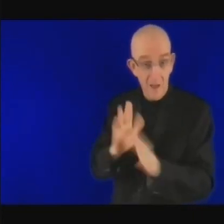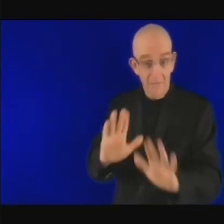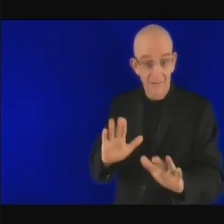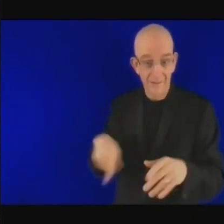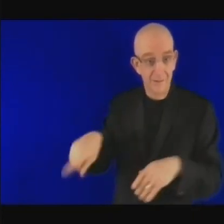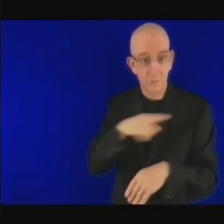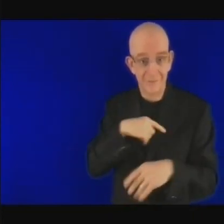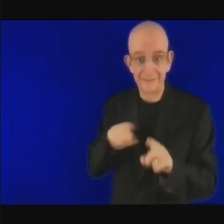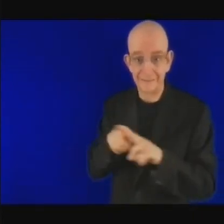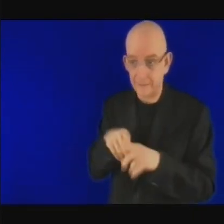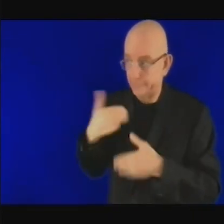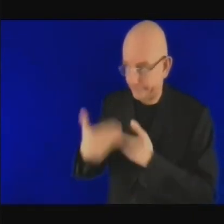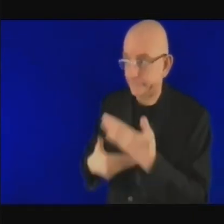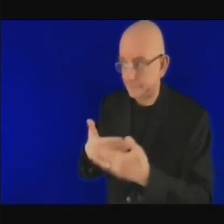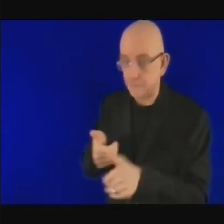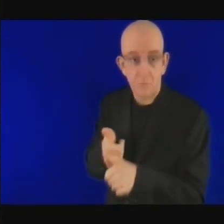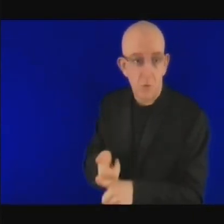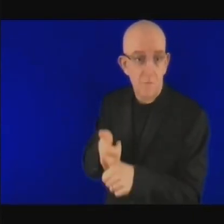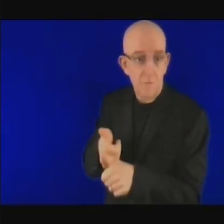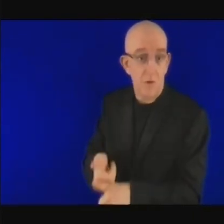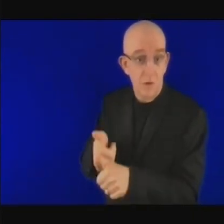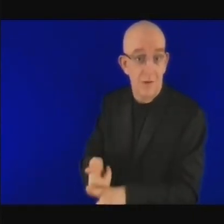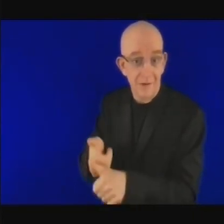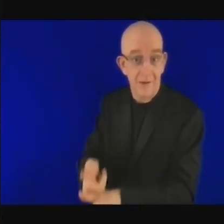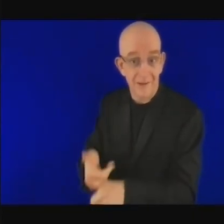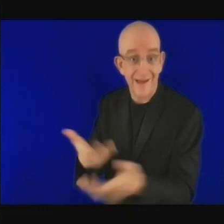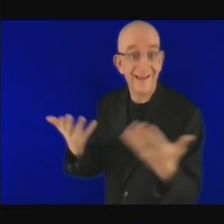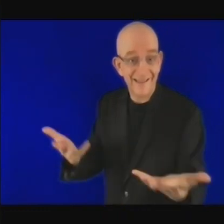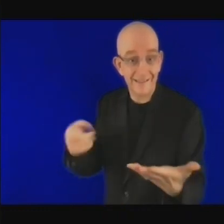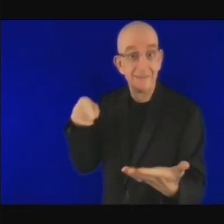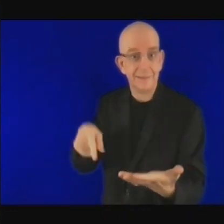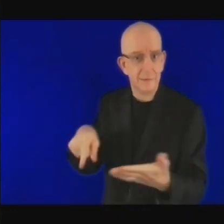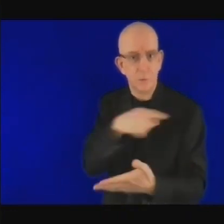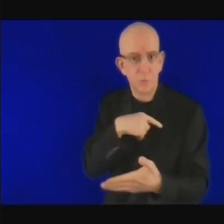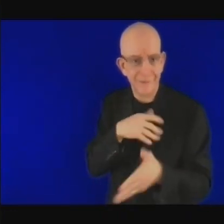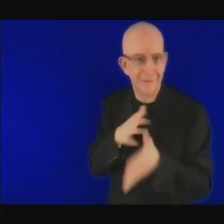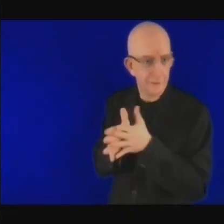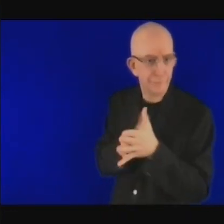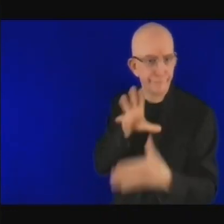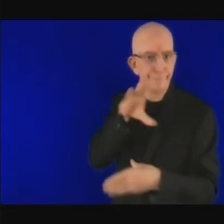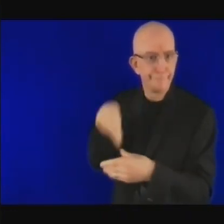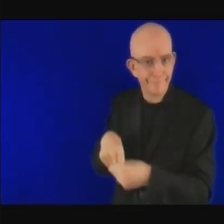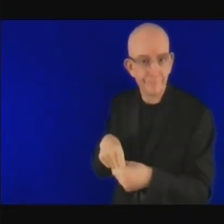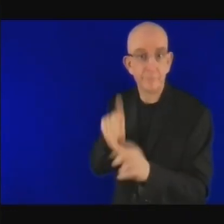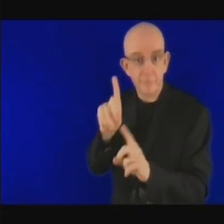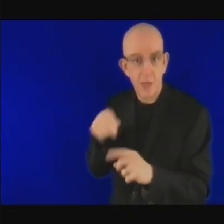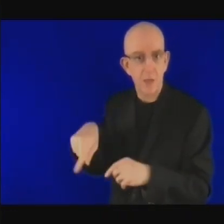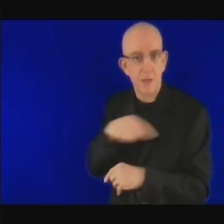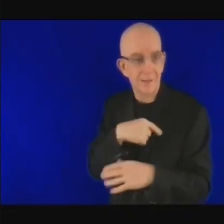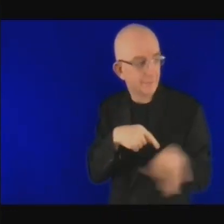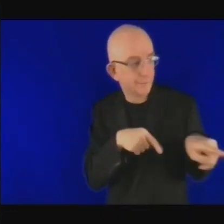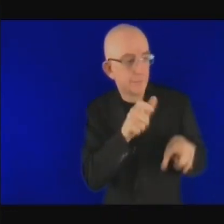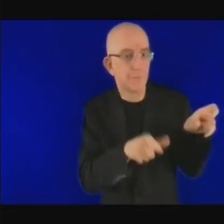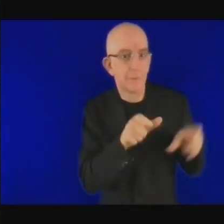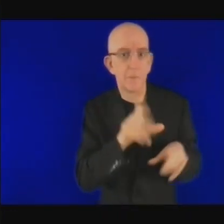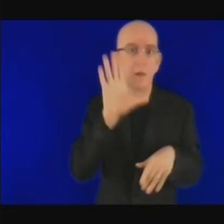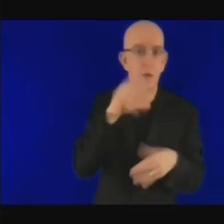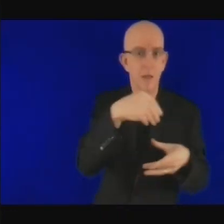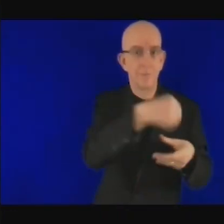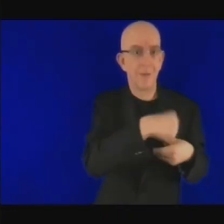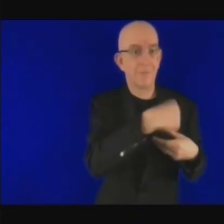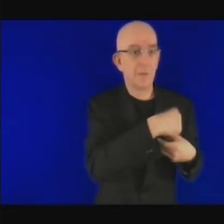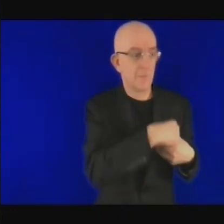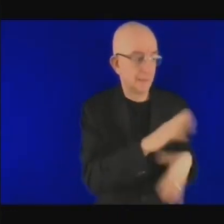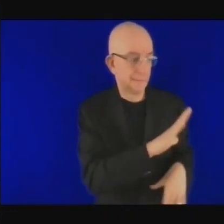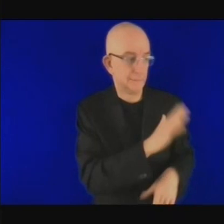certains d'entre nous nous parlons avec nos actionnaires et on leur demande que faites-vous sous l'angle de la